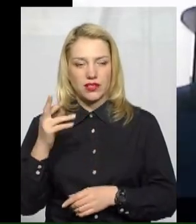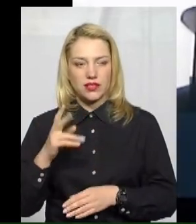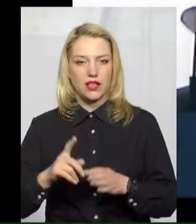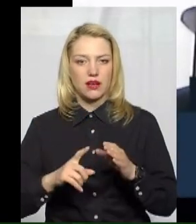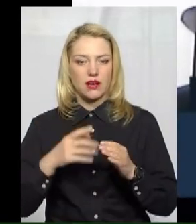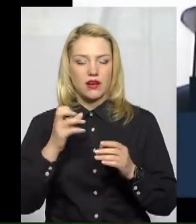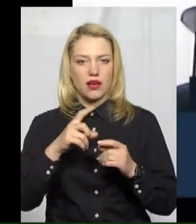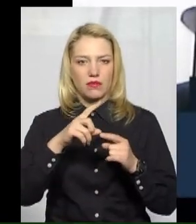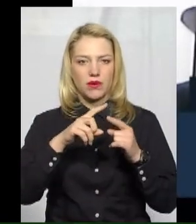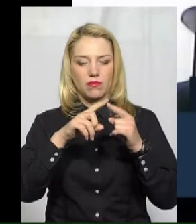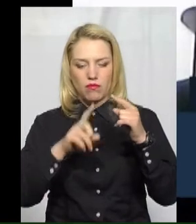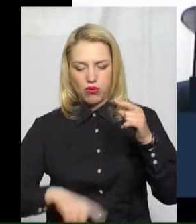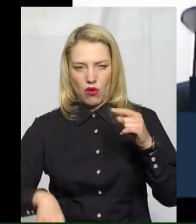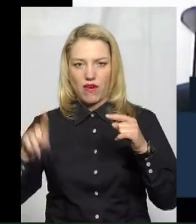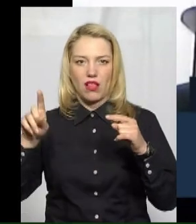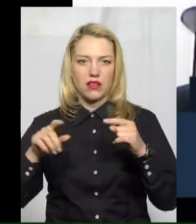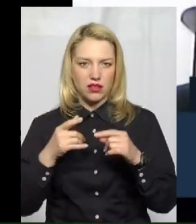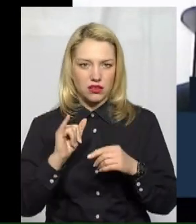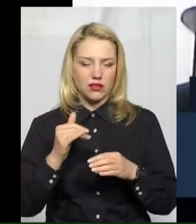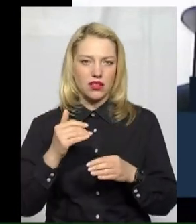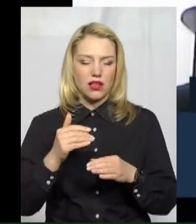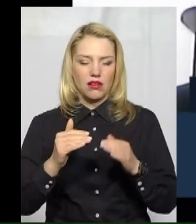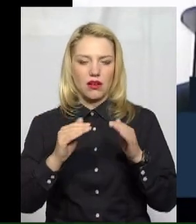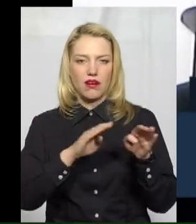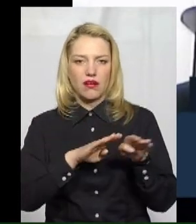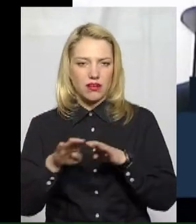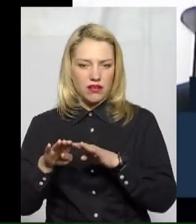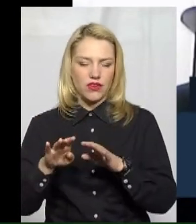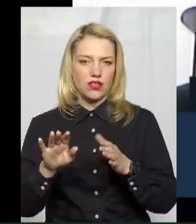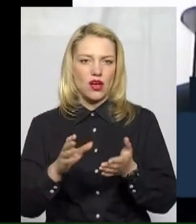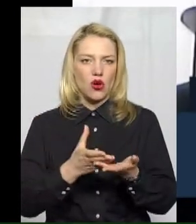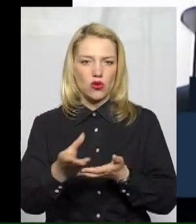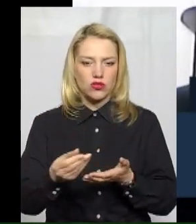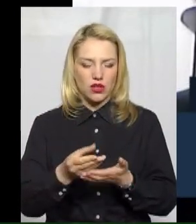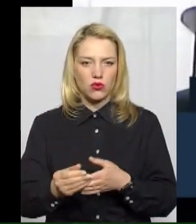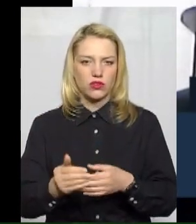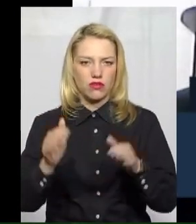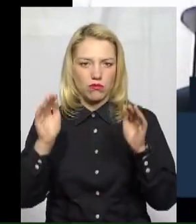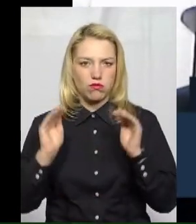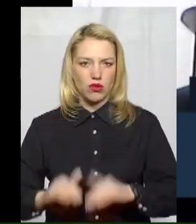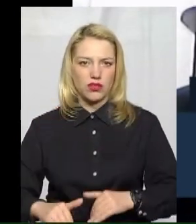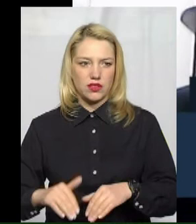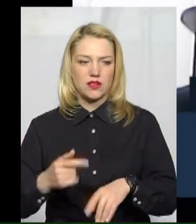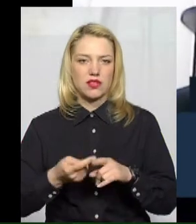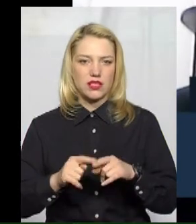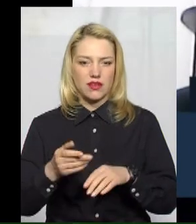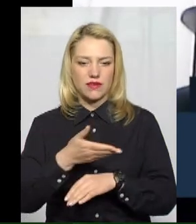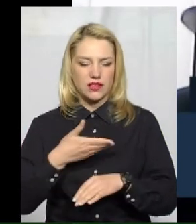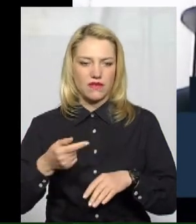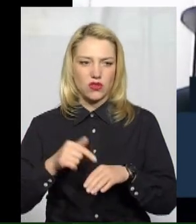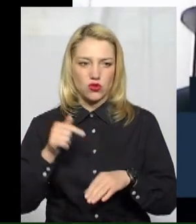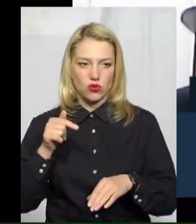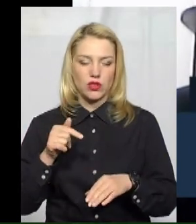розрахунки, рівень розрахунків понизився і досить суттєво ми це відчули. На сьогоднішній день вже, брати, якщо